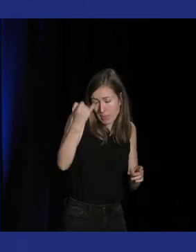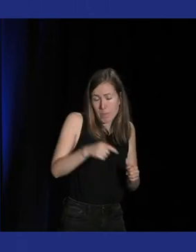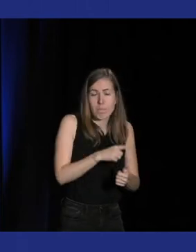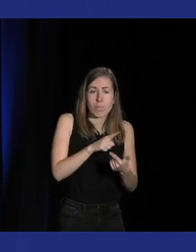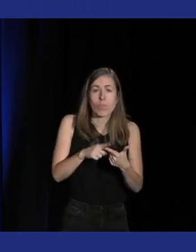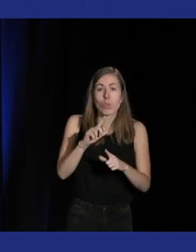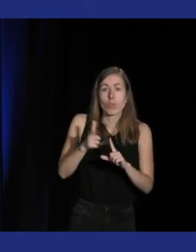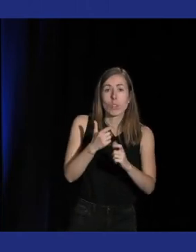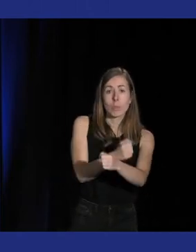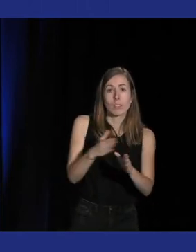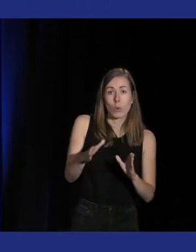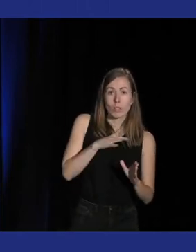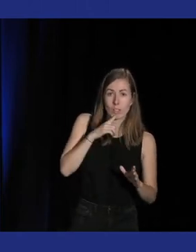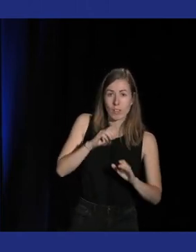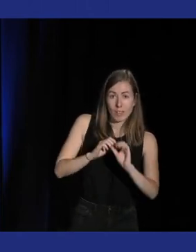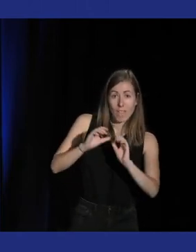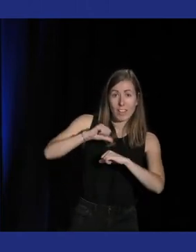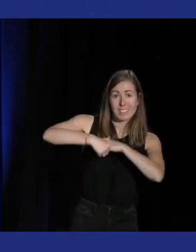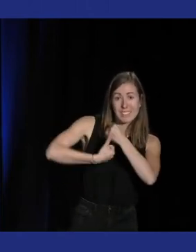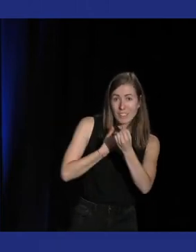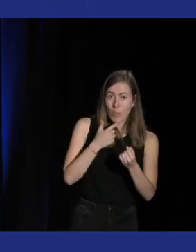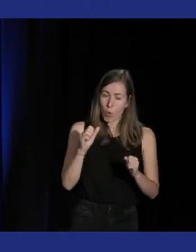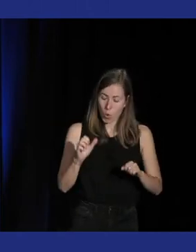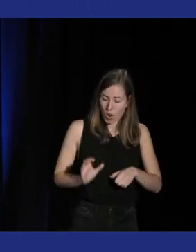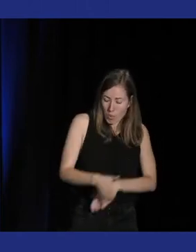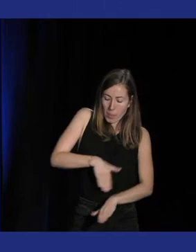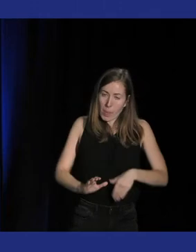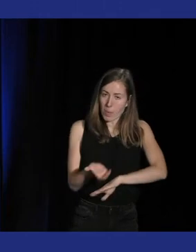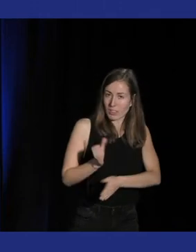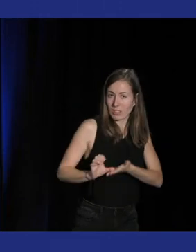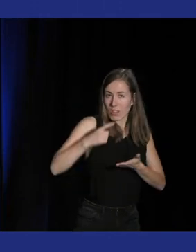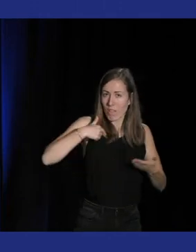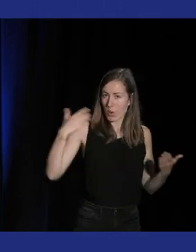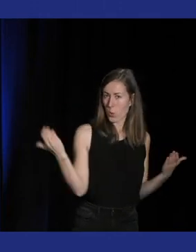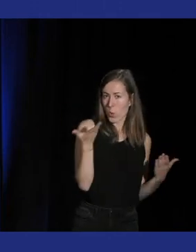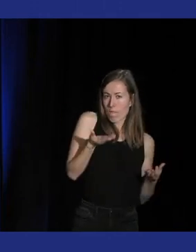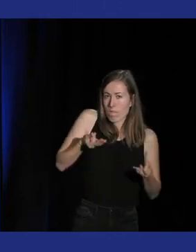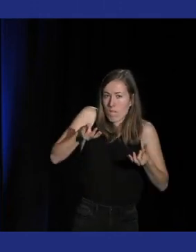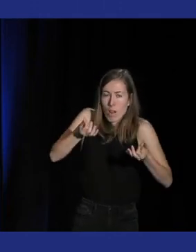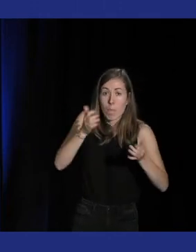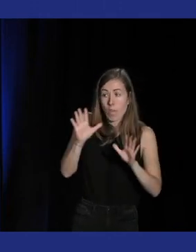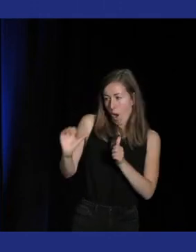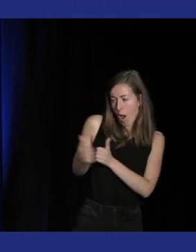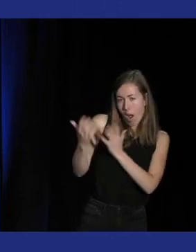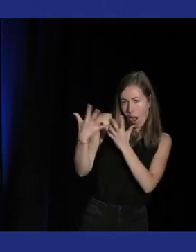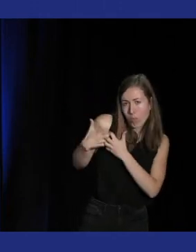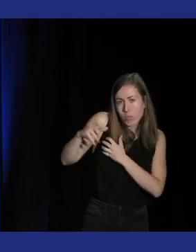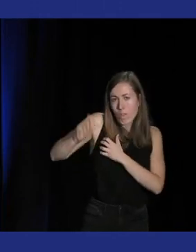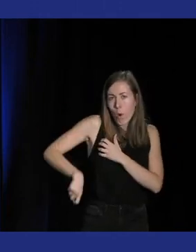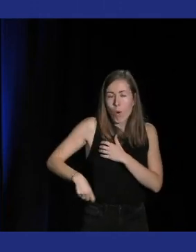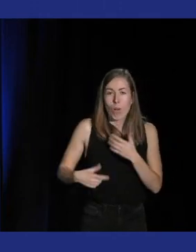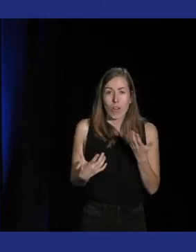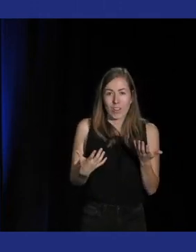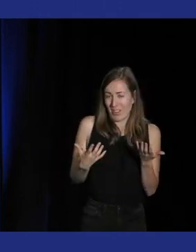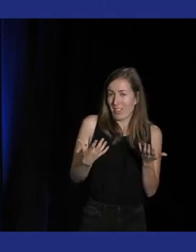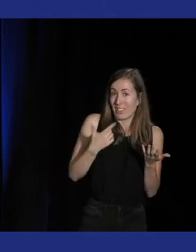la chorégraphie du niveau mais avec du style en liant les mouvements parfois en binôme et donc là on se